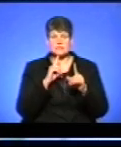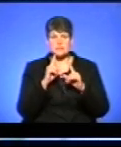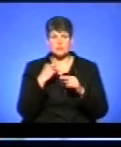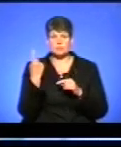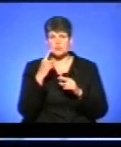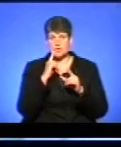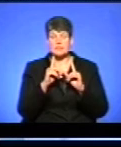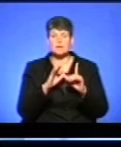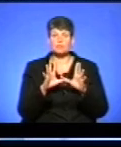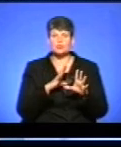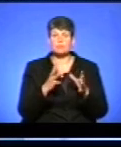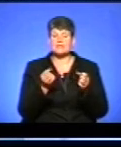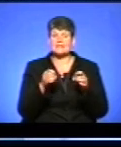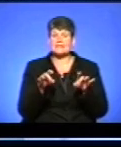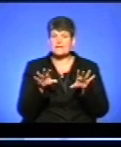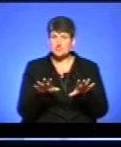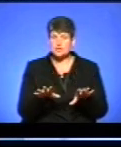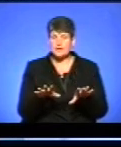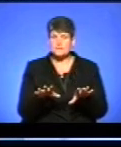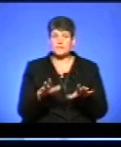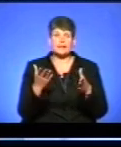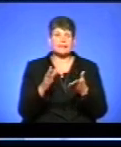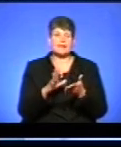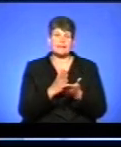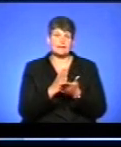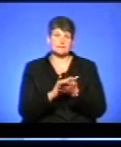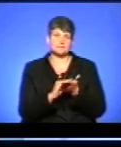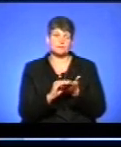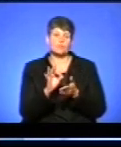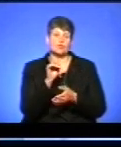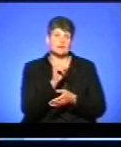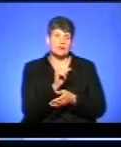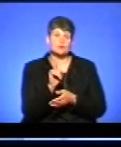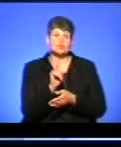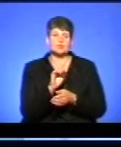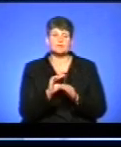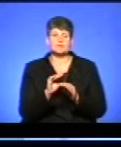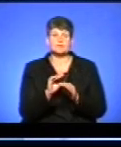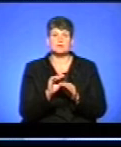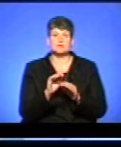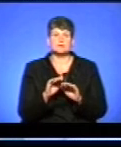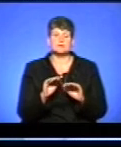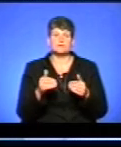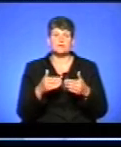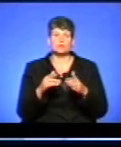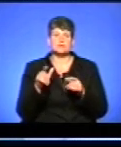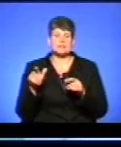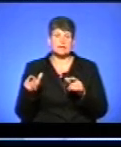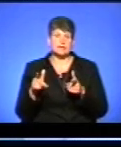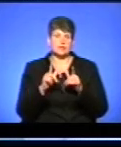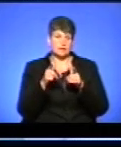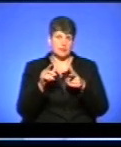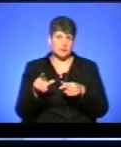ради було прийнято рішення, де говориться про те, що абітурієнти, які здали, або випускники навчальних